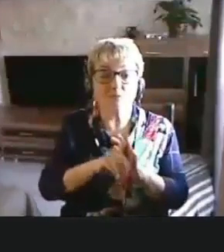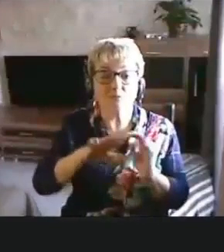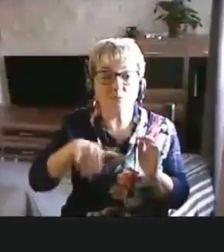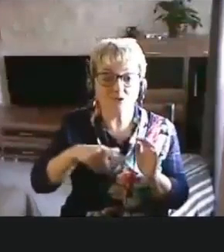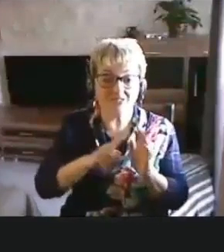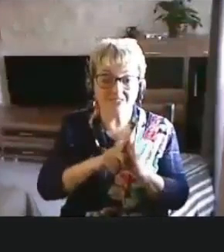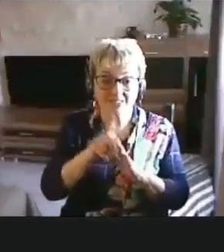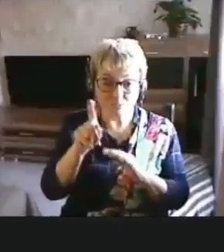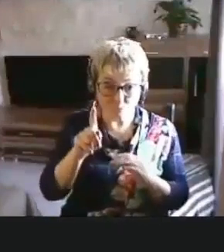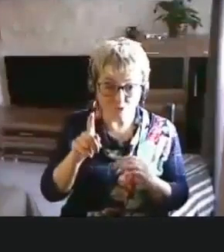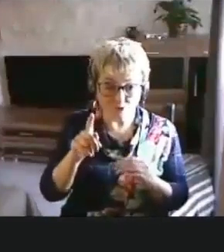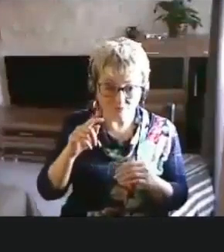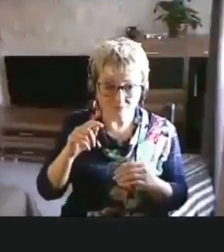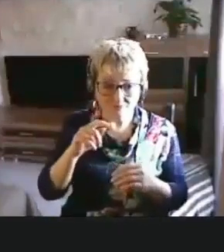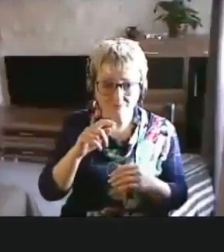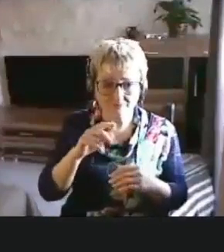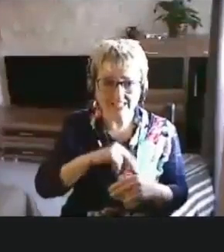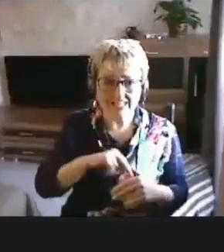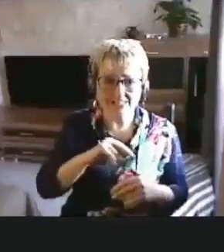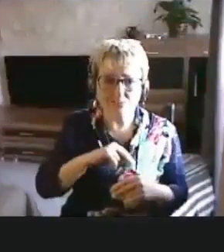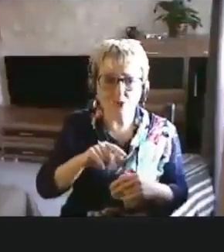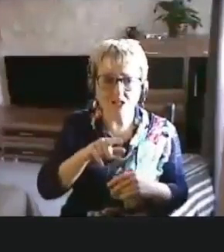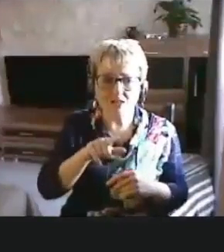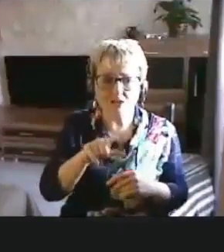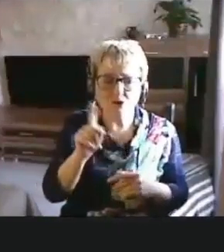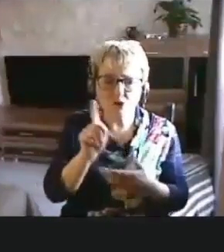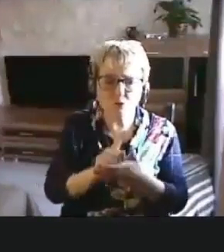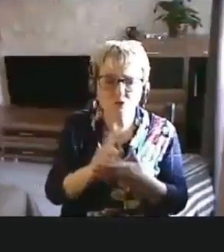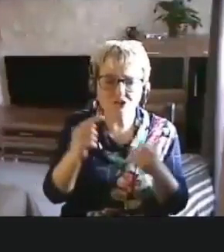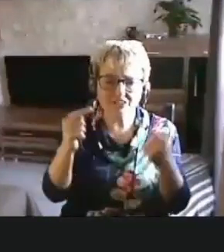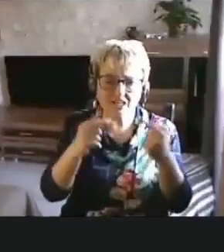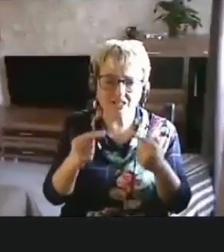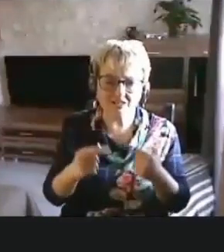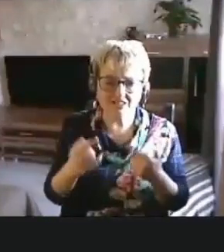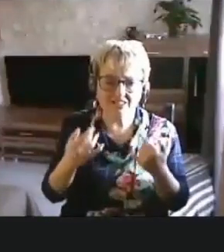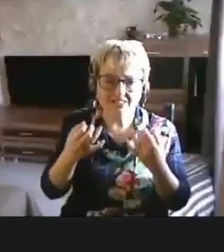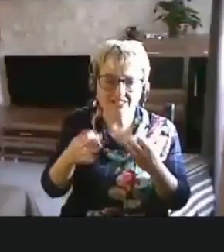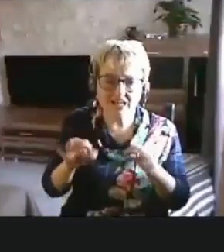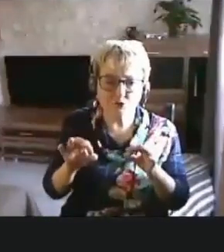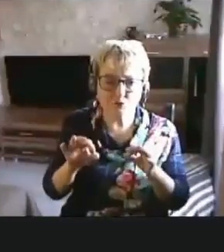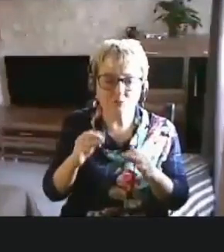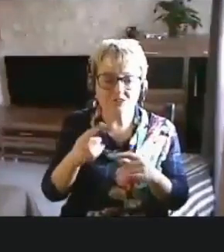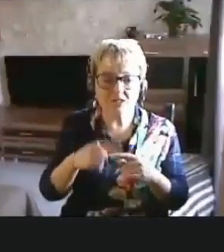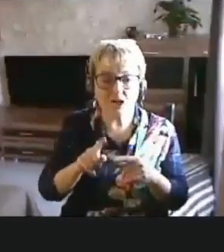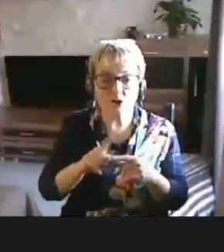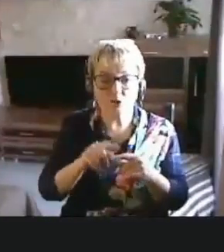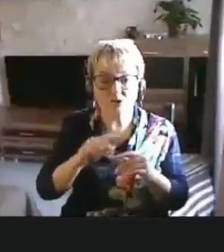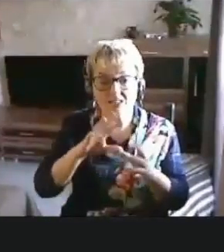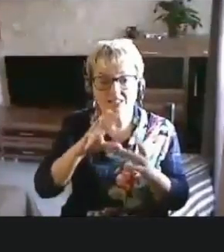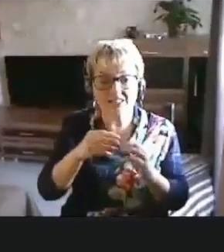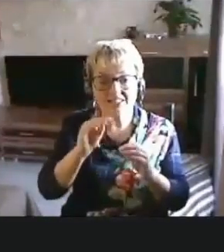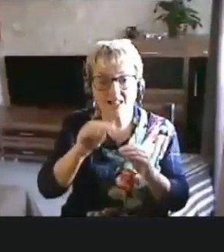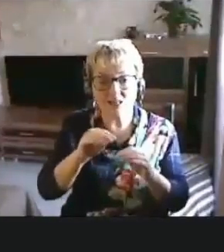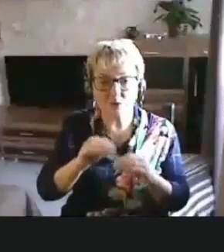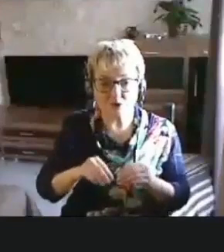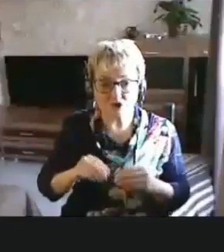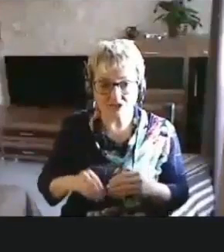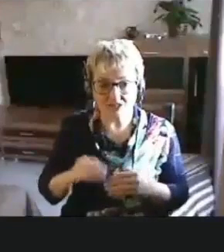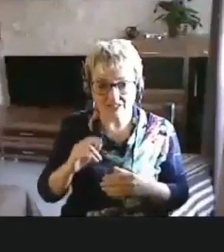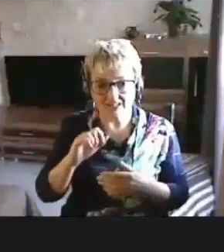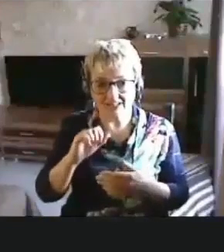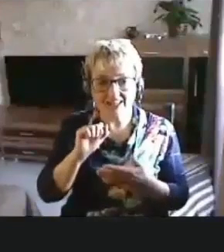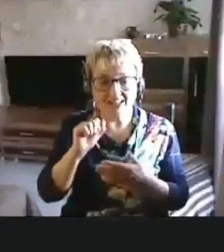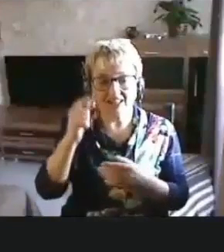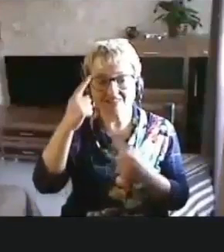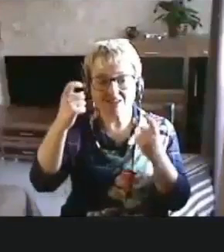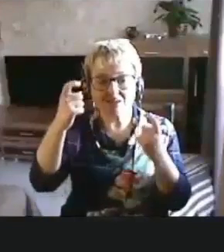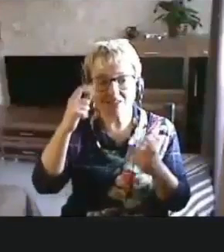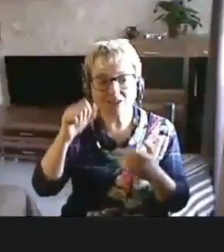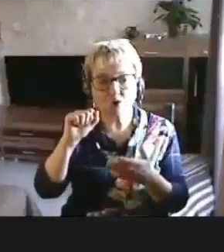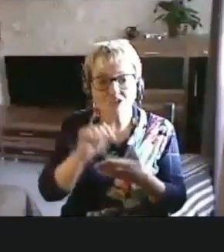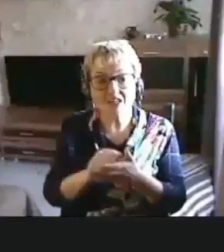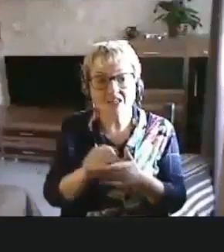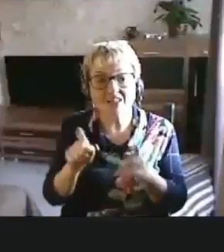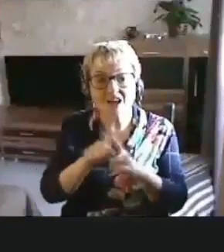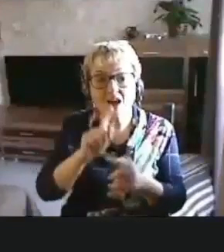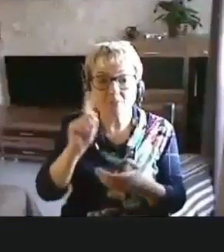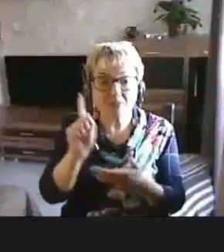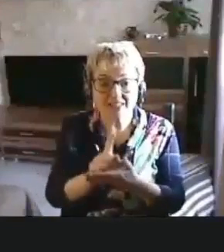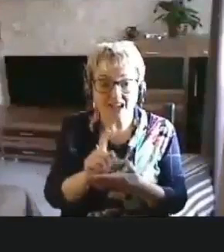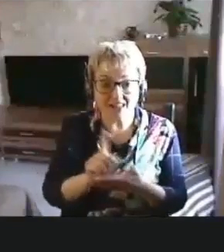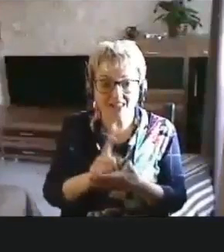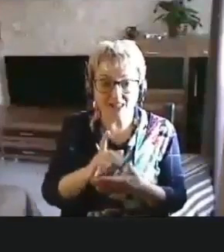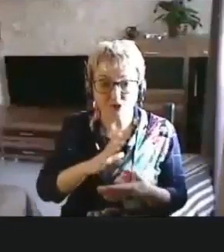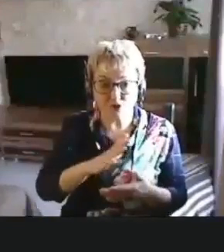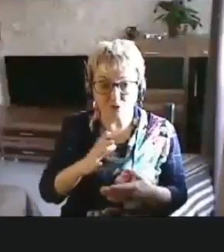эксплуатацию, должен соответствовать требованиям доступности, которые изложены в национальном стандарте. Это обязательно так должно быть.